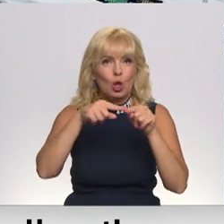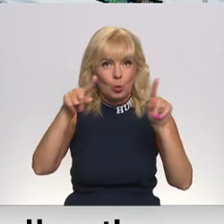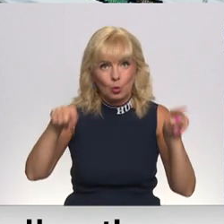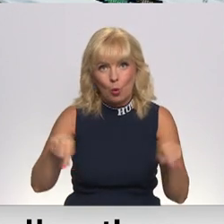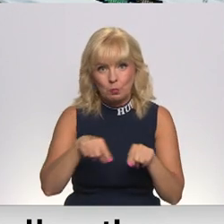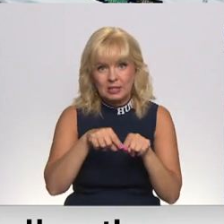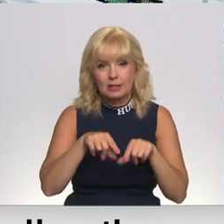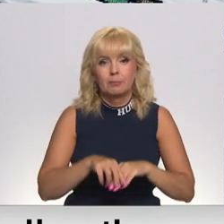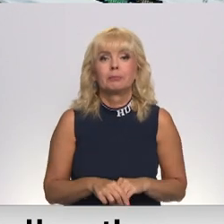Kovaļevskis, Latvijas televīzija.